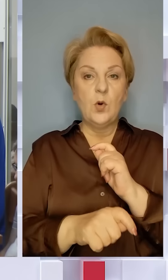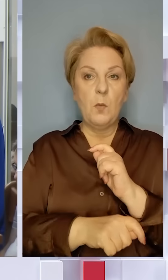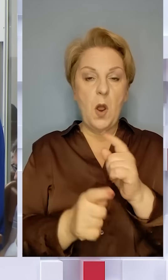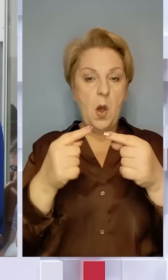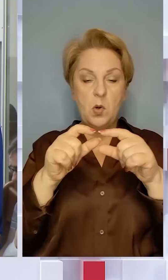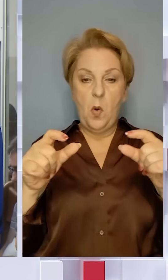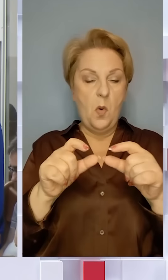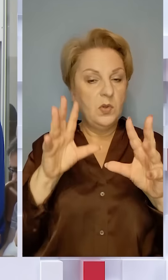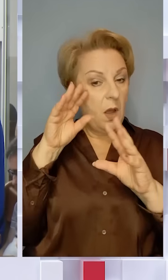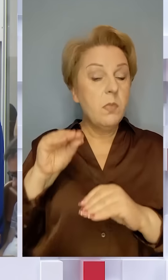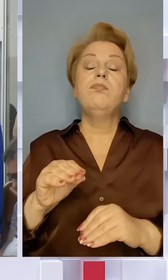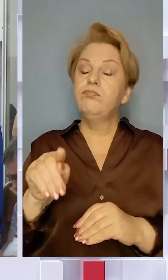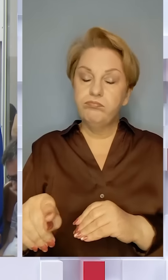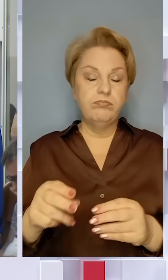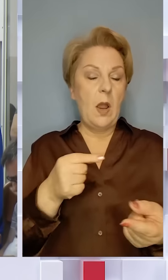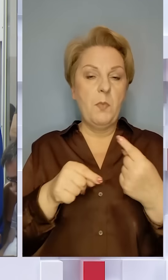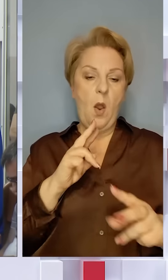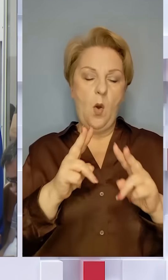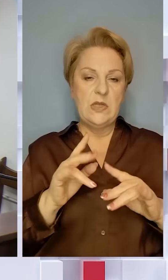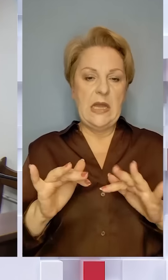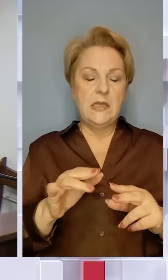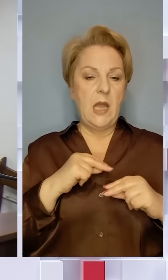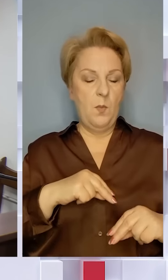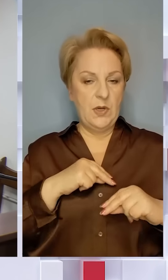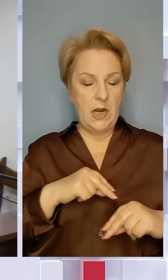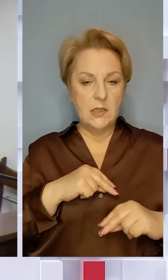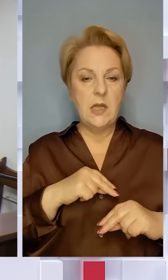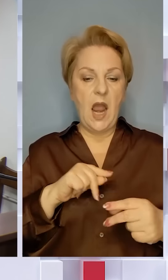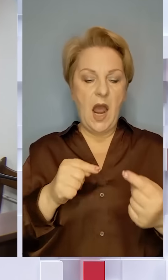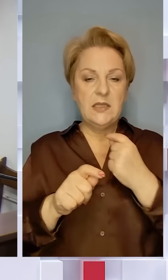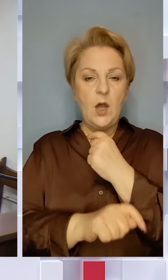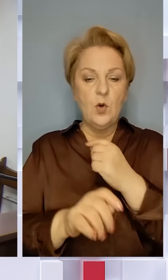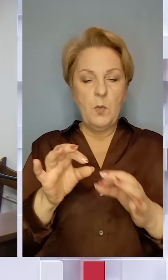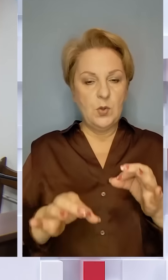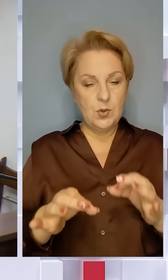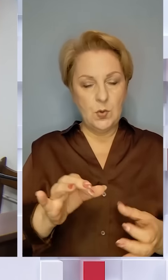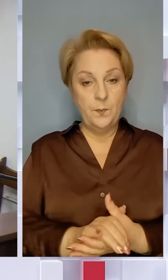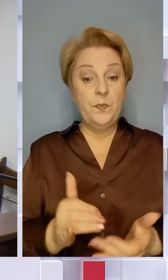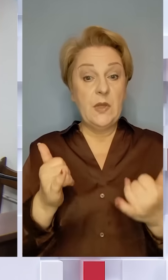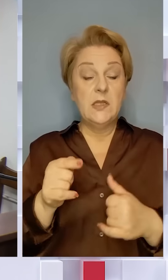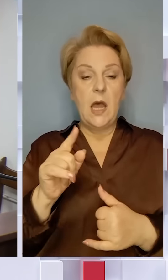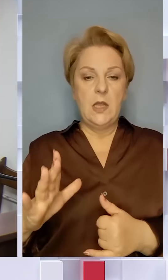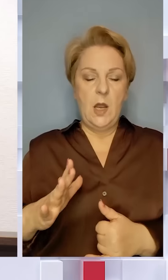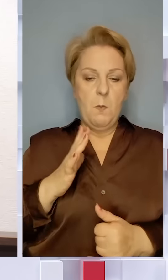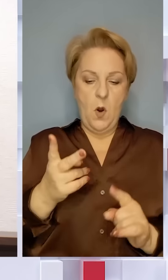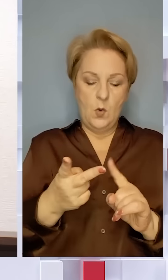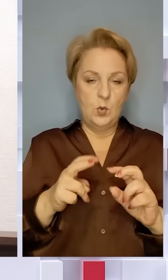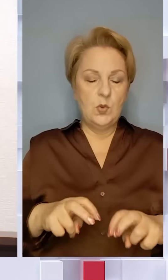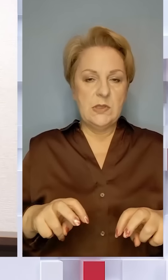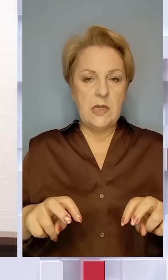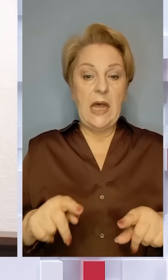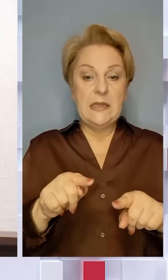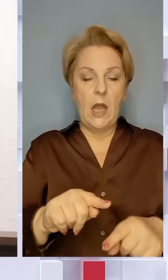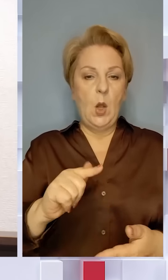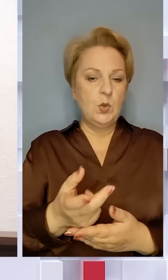проігнорував. Тож бізнесмен оскаржив бездіяльність його працівників в антикорупційному суді. Сьогодні там відбулось вже друге засідання,